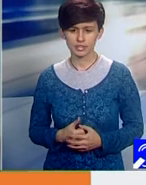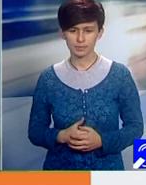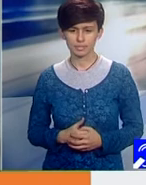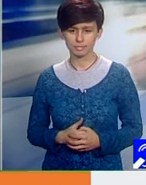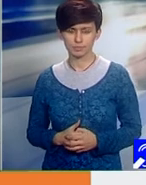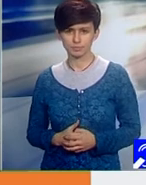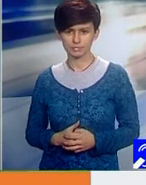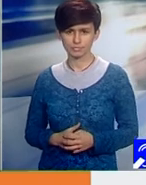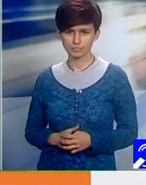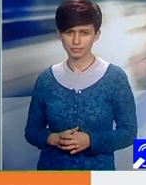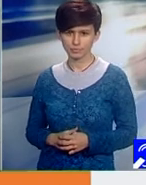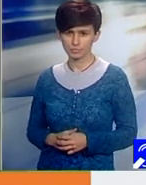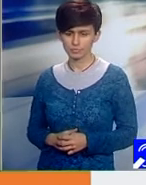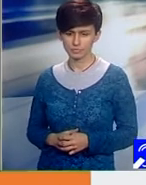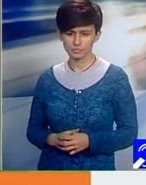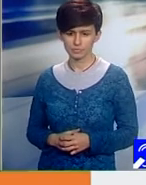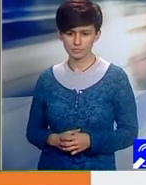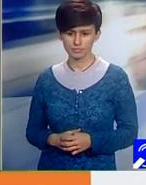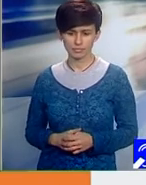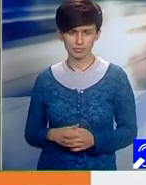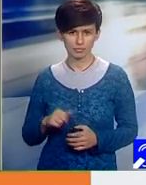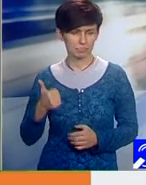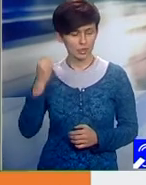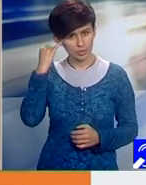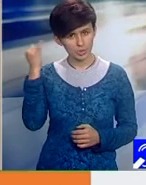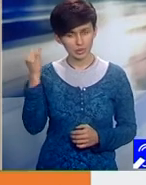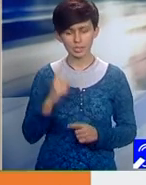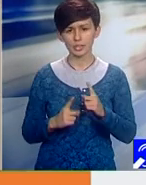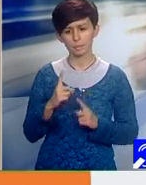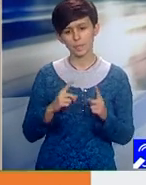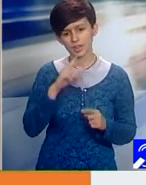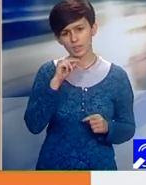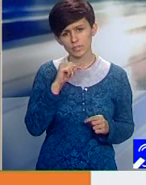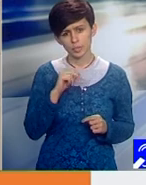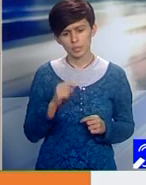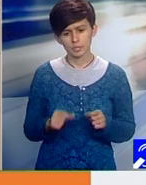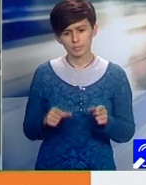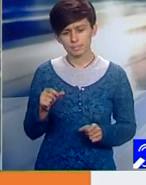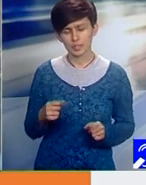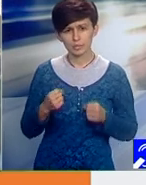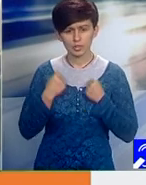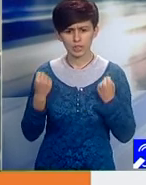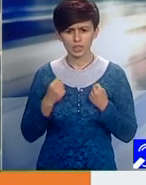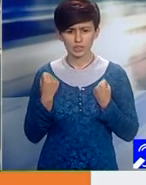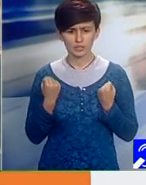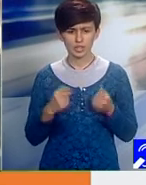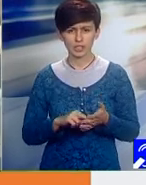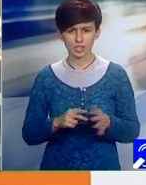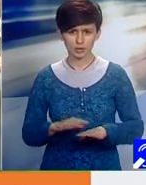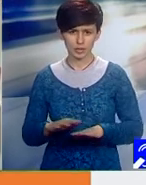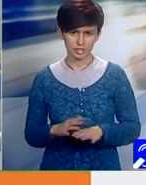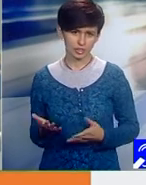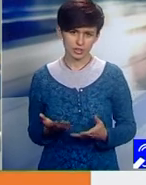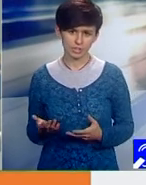strigare? La prima strigare, dacă vorbim despre o activitate a managerului care